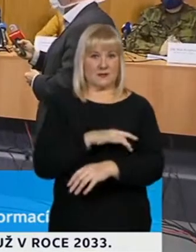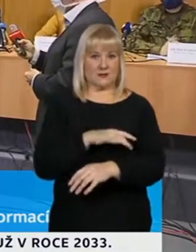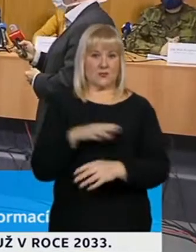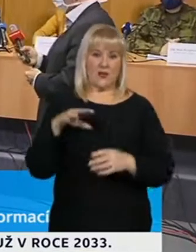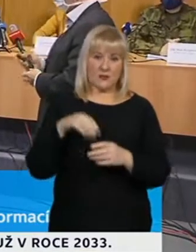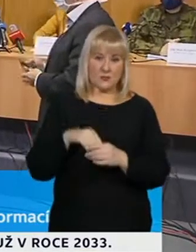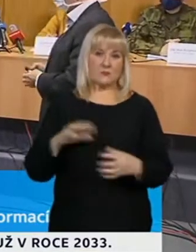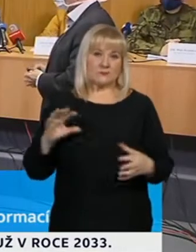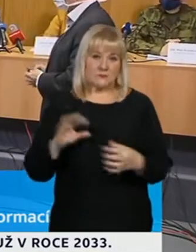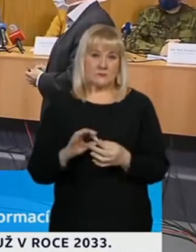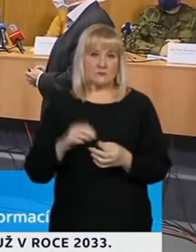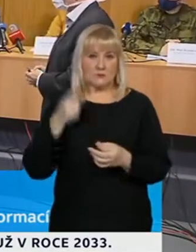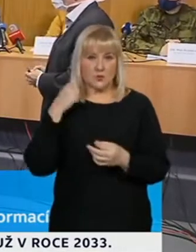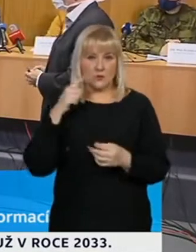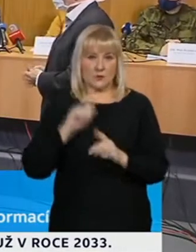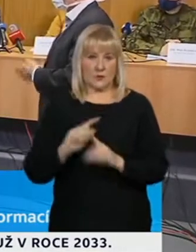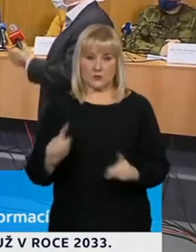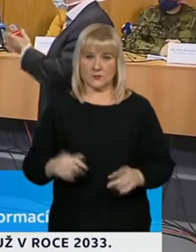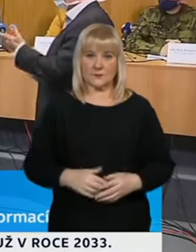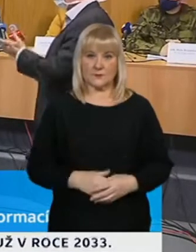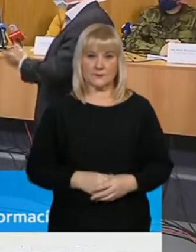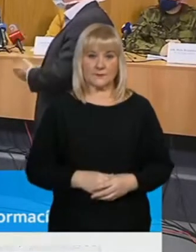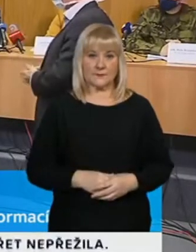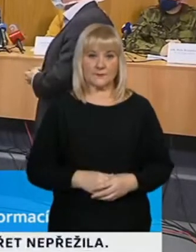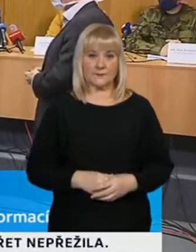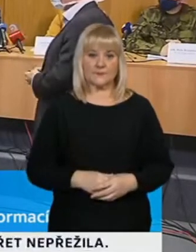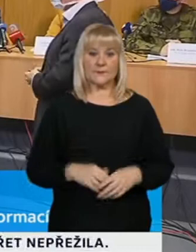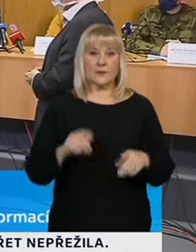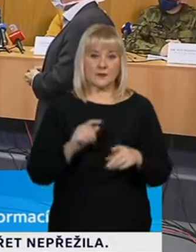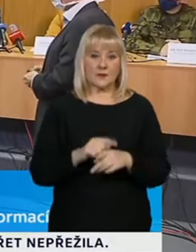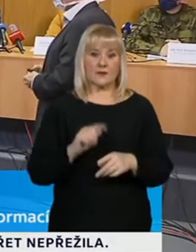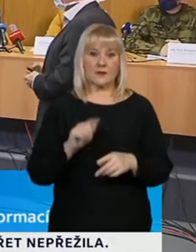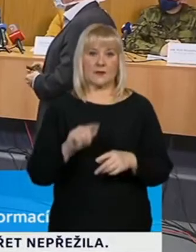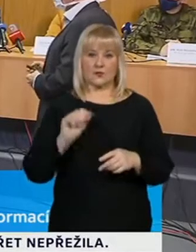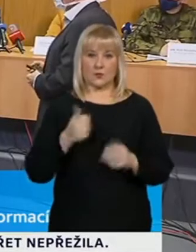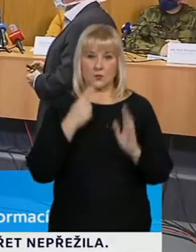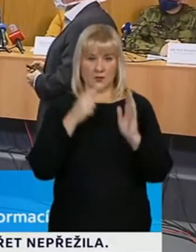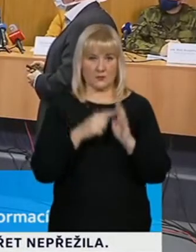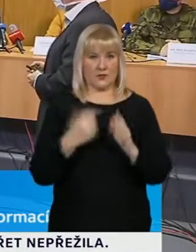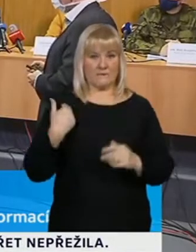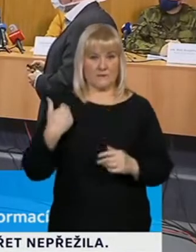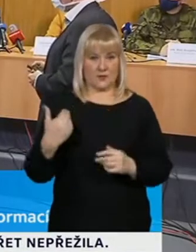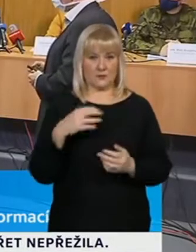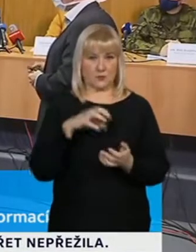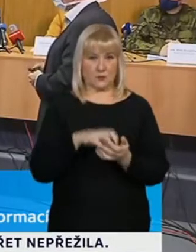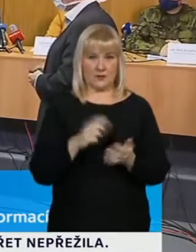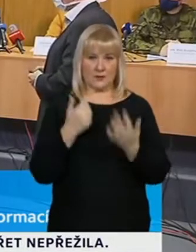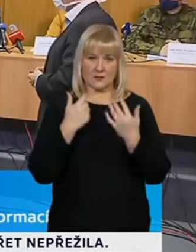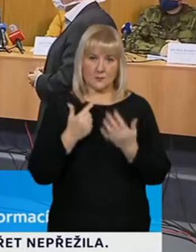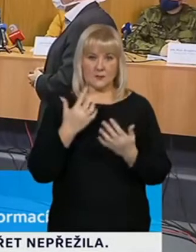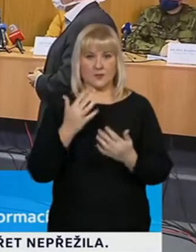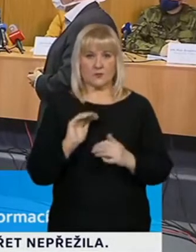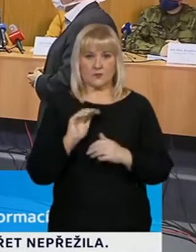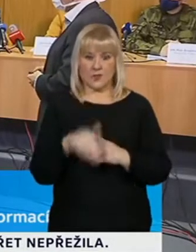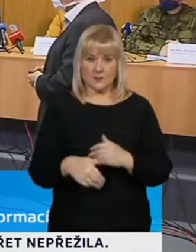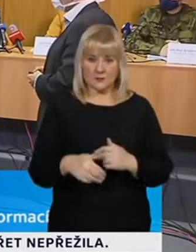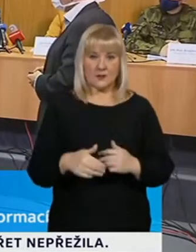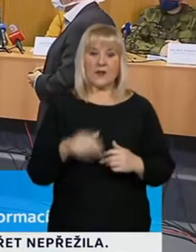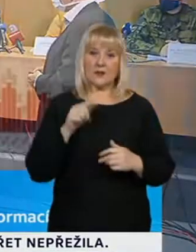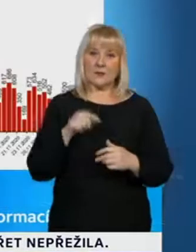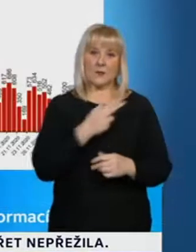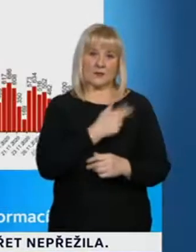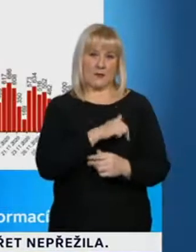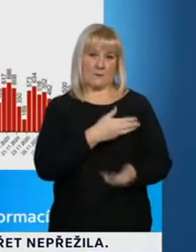důsledky, které už jsem říkal. A tady jenom, to už nechci komentovat, věková třída 75+, kde ta pravděpodobnost